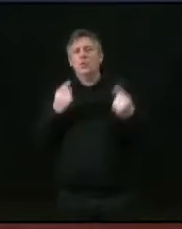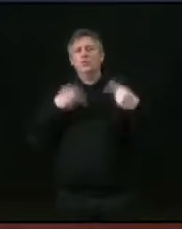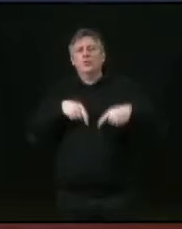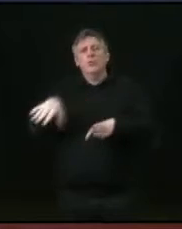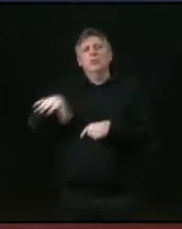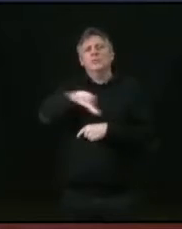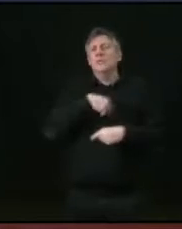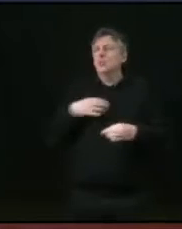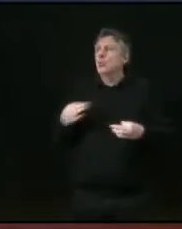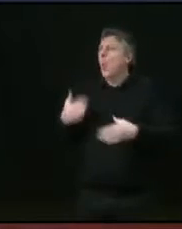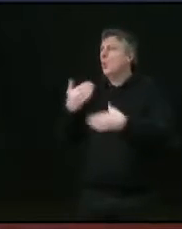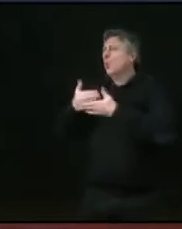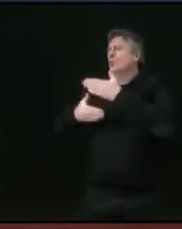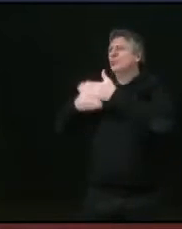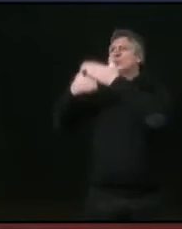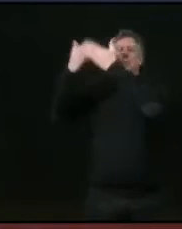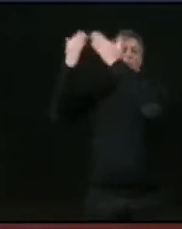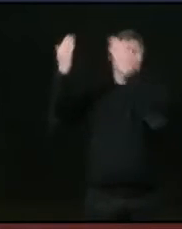construction.